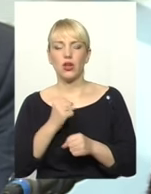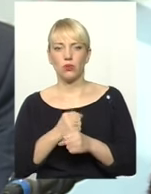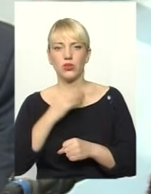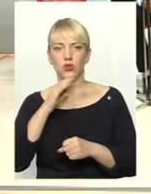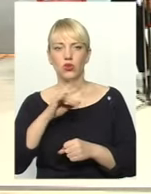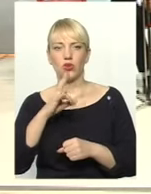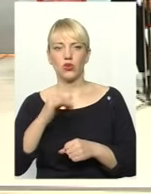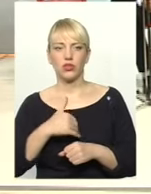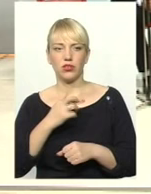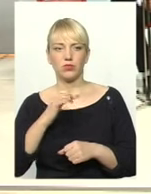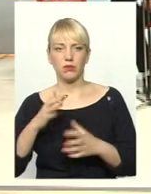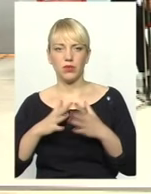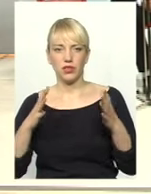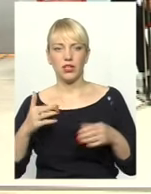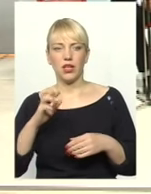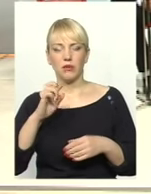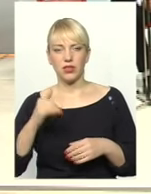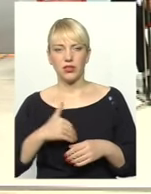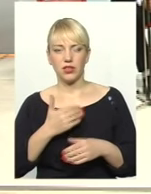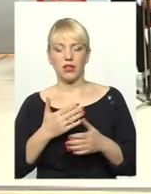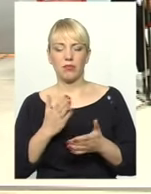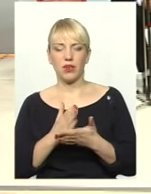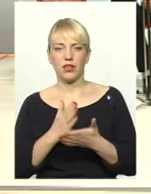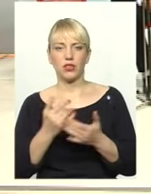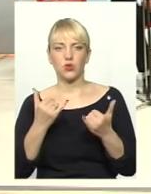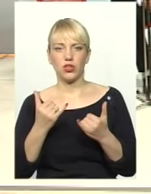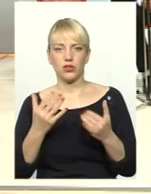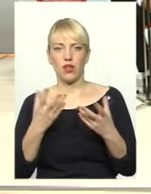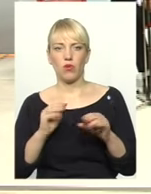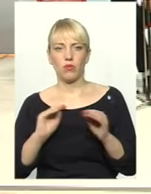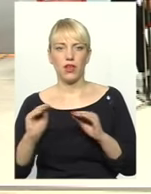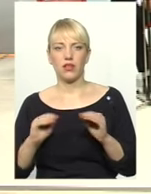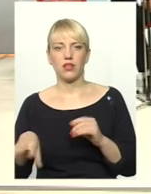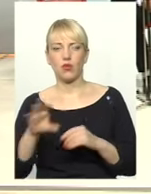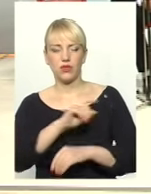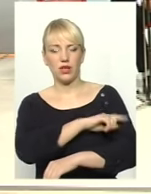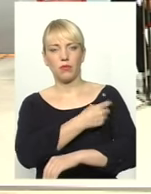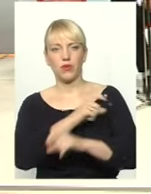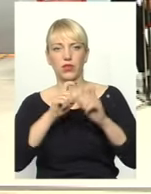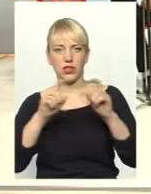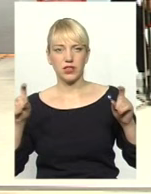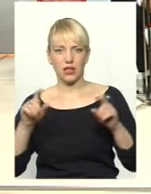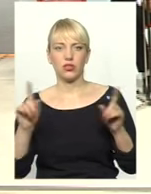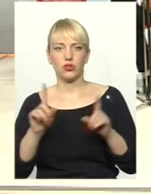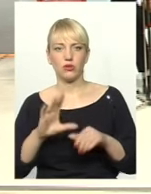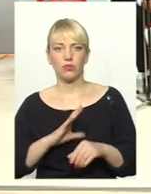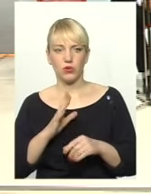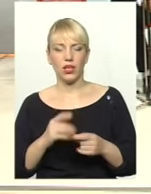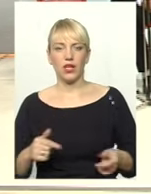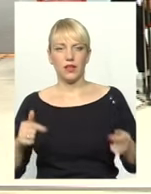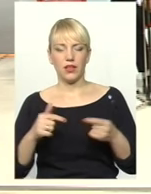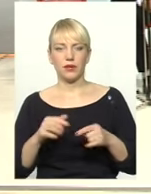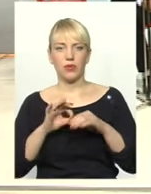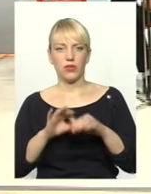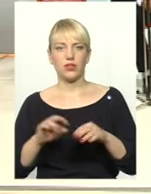б, звичайно, більше. Ми б хотіли мати сучасні обладнання у всіх лікувально-профілактичних закладах, щоб були належним чином